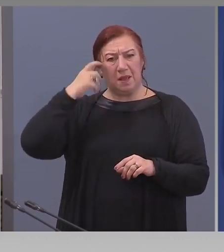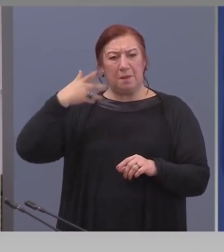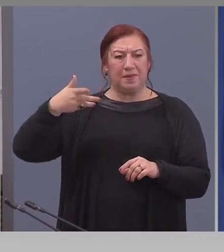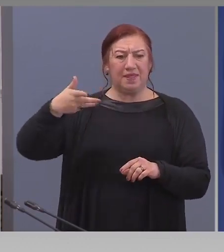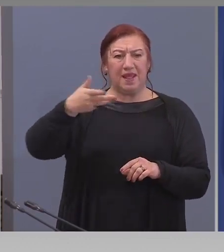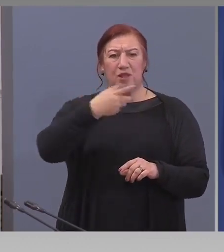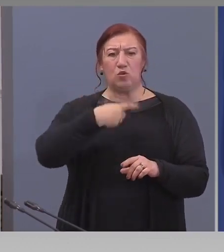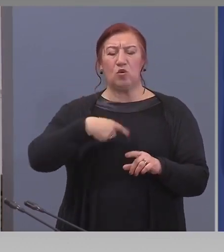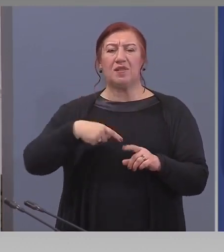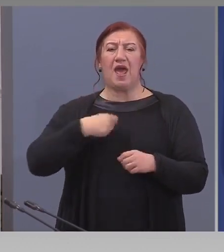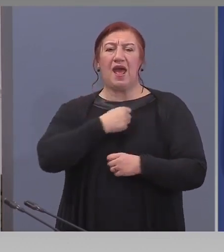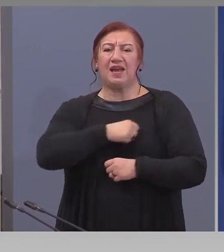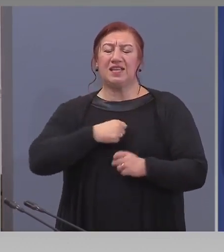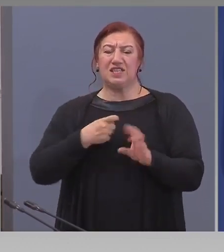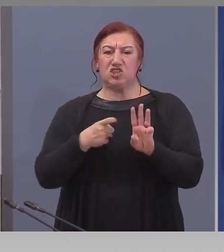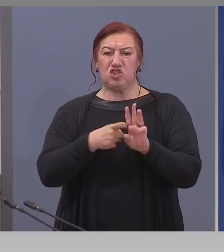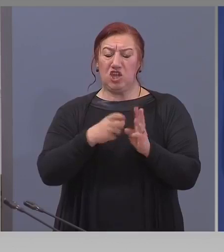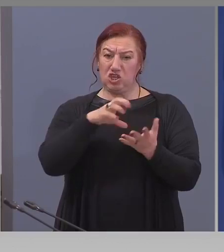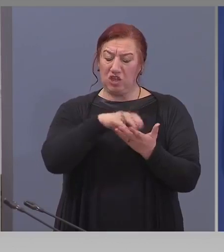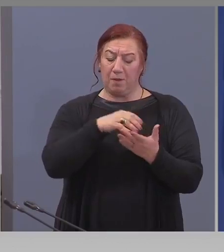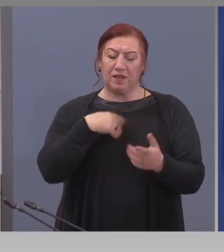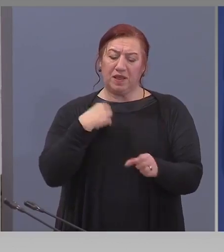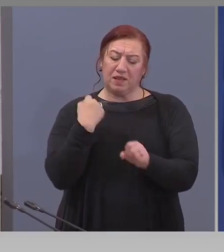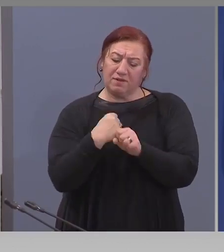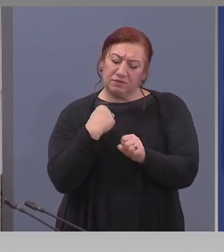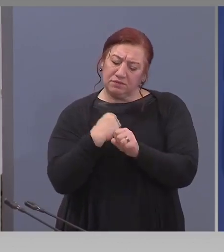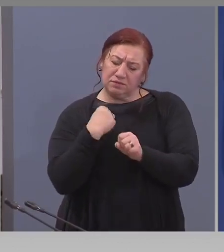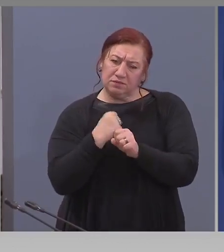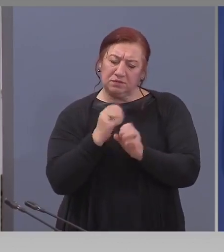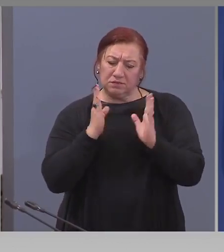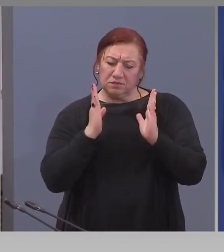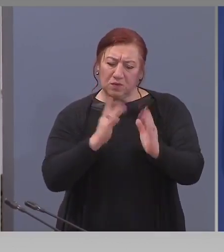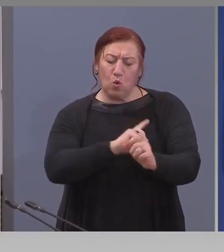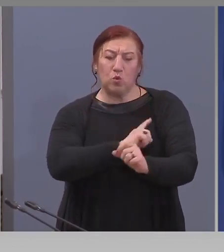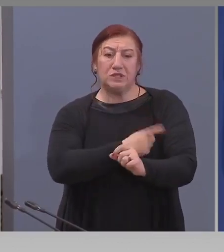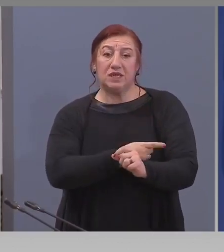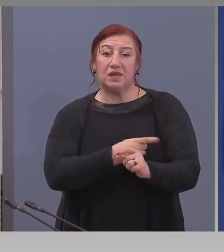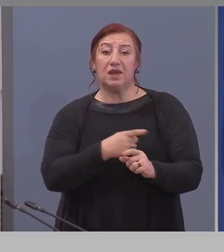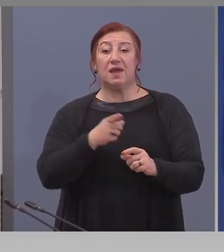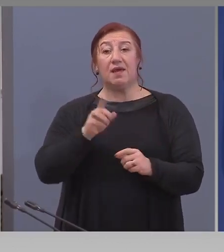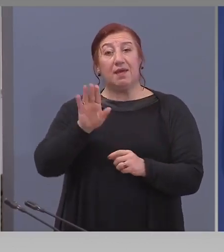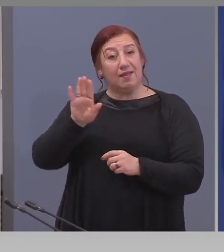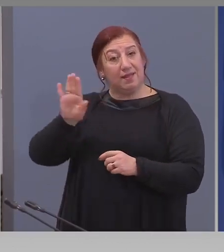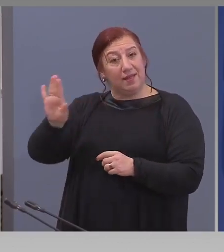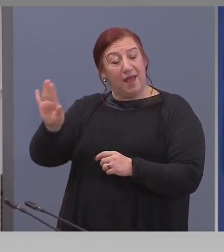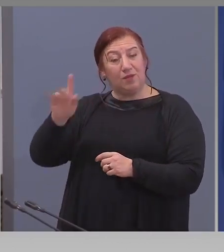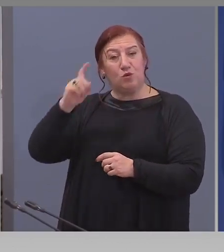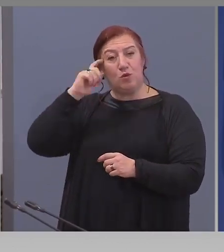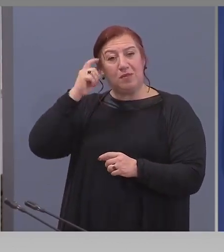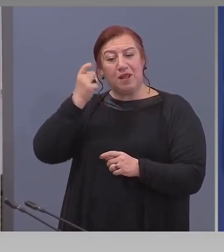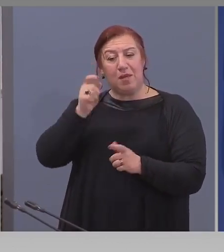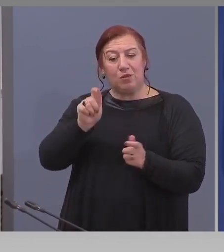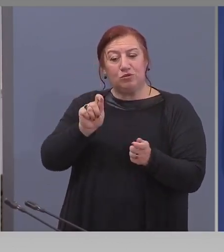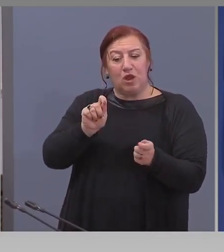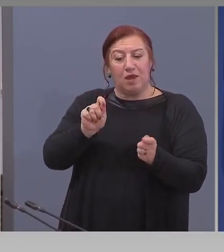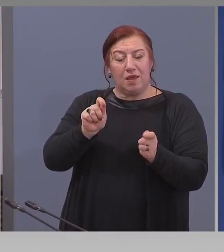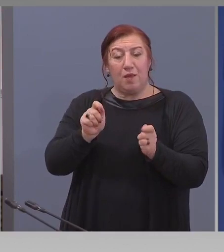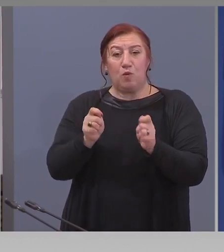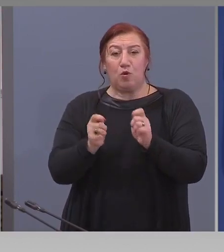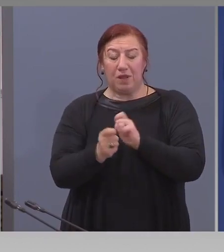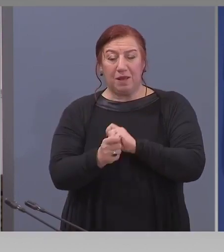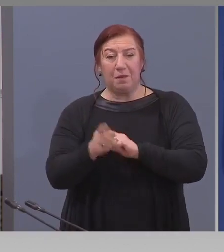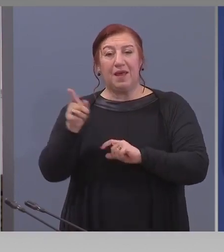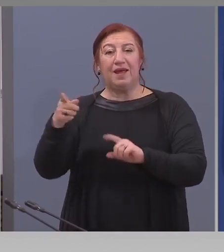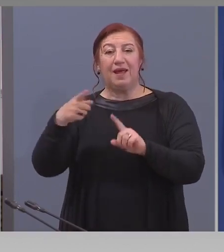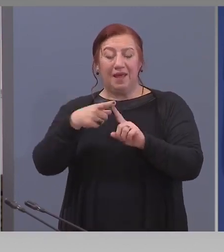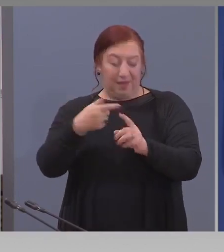щап, ние трябва да положим усилия, тяхно мнение да бъде променено и тези тестове